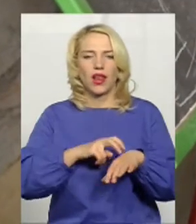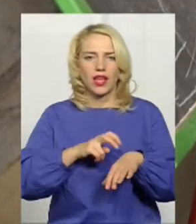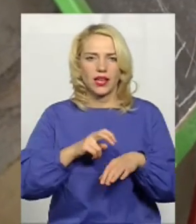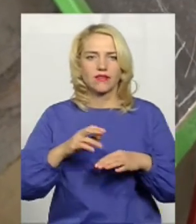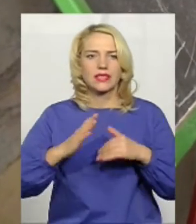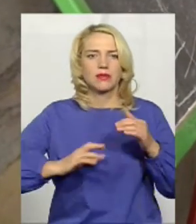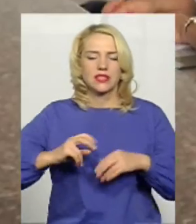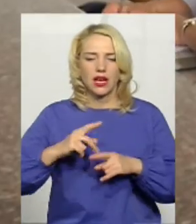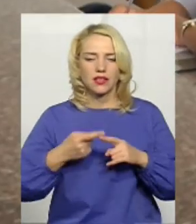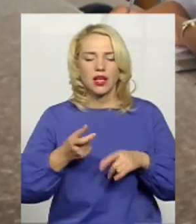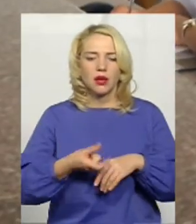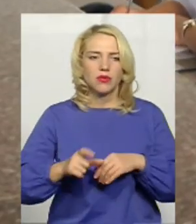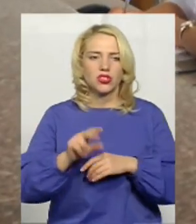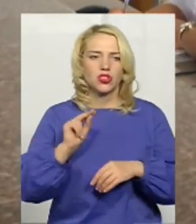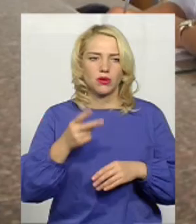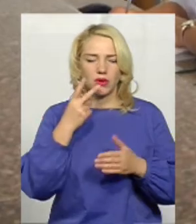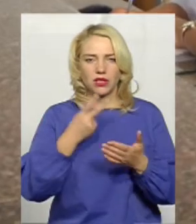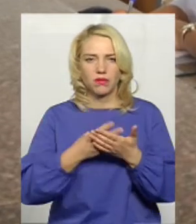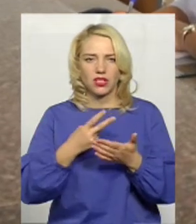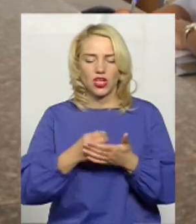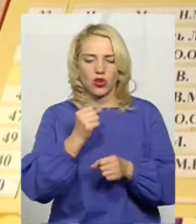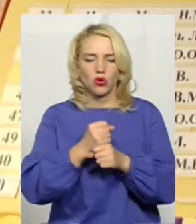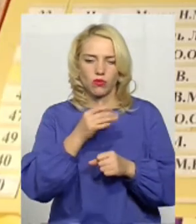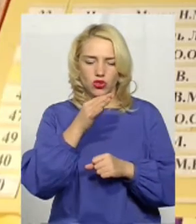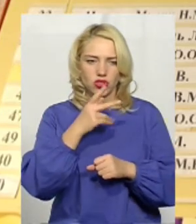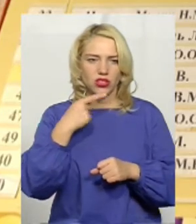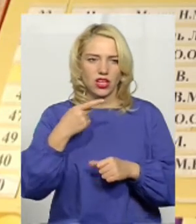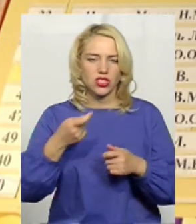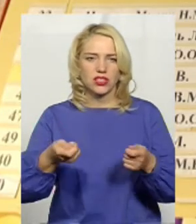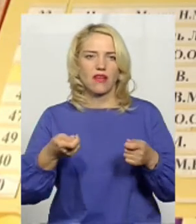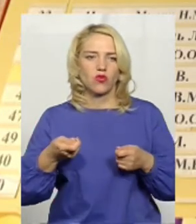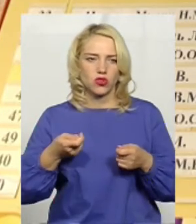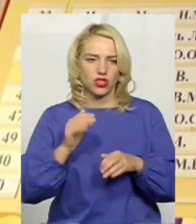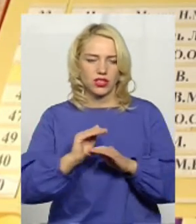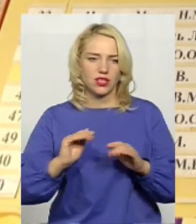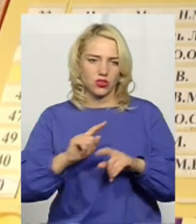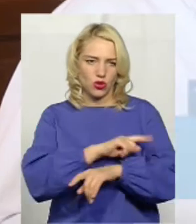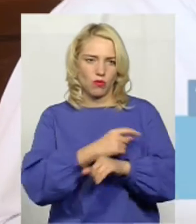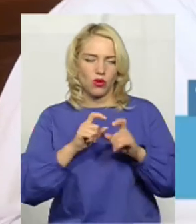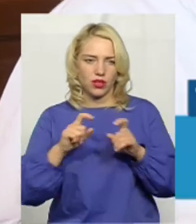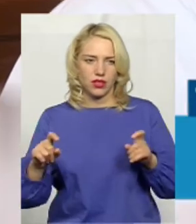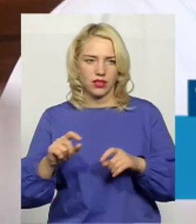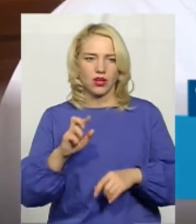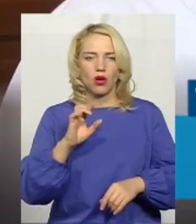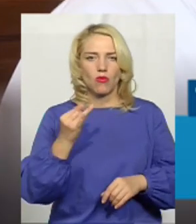розрахований робочий час кожного з них, каже завідувач дитячою поліклінікою Ігор Бойко. На сьогоднішній момент